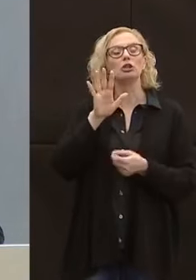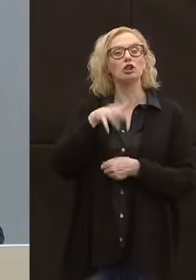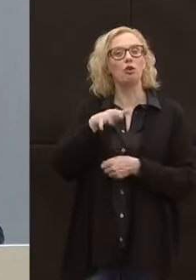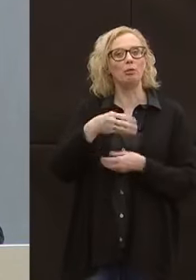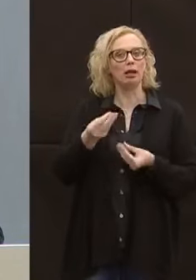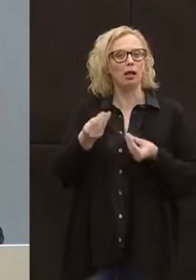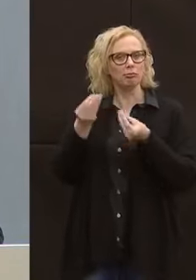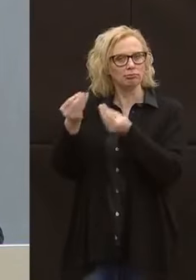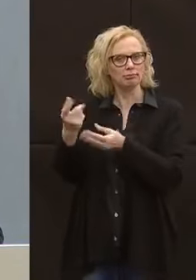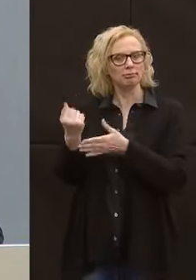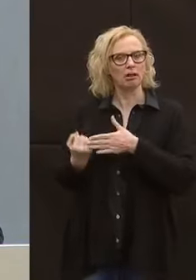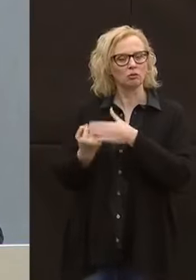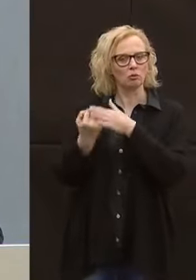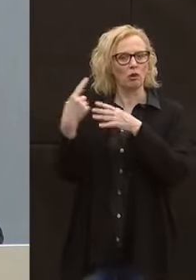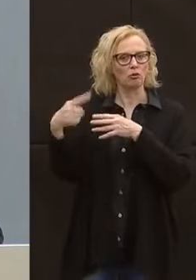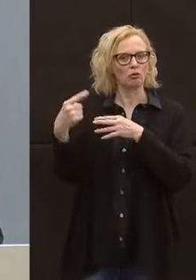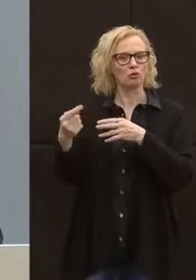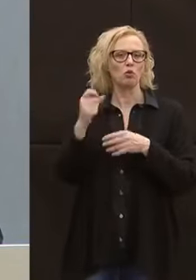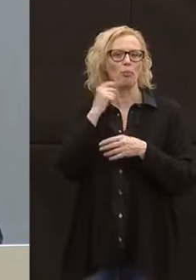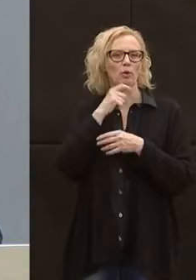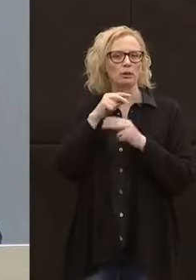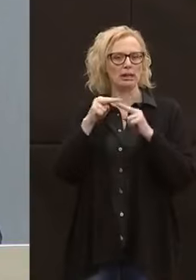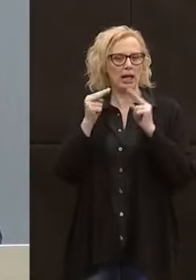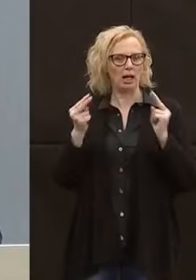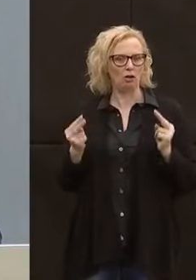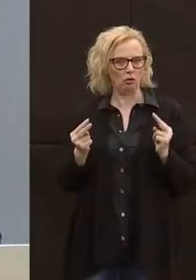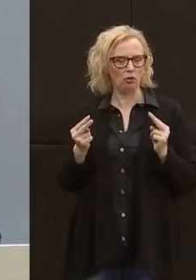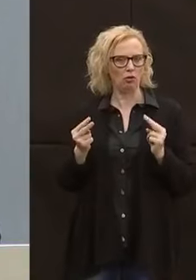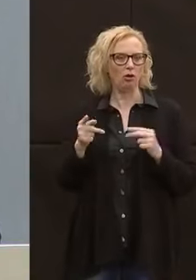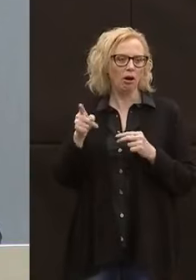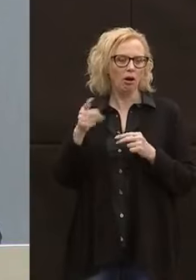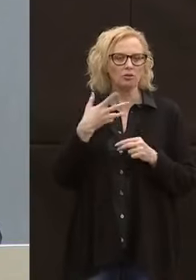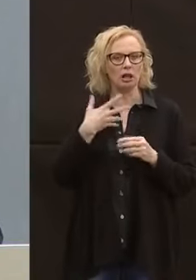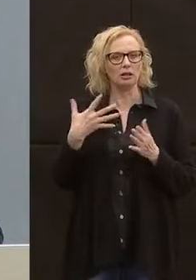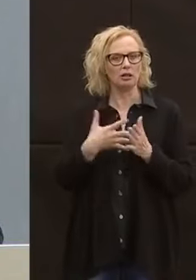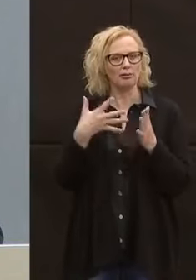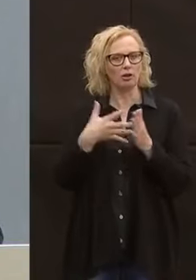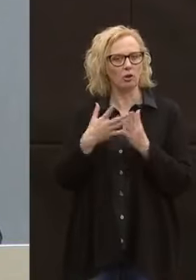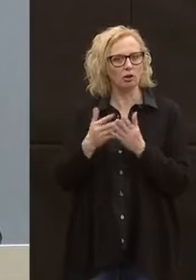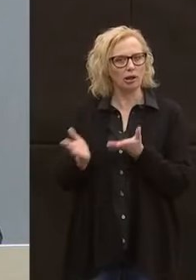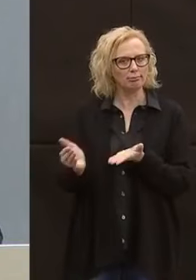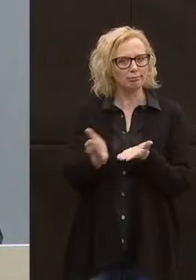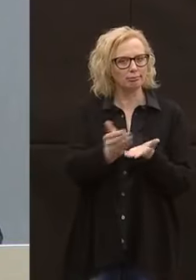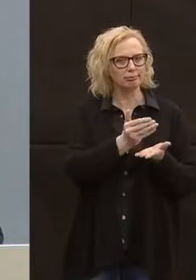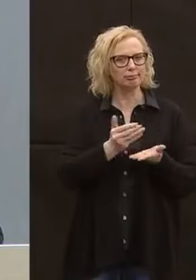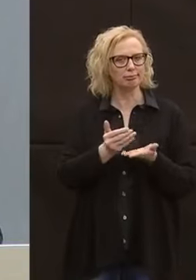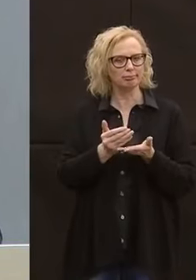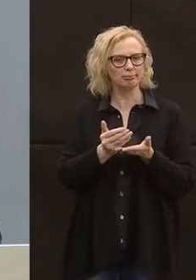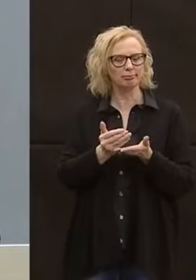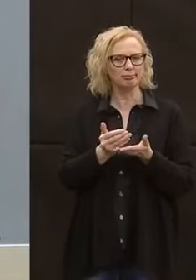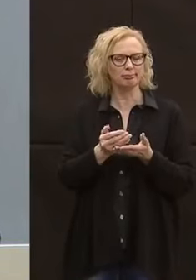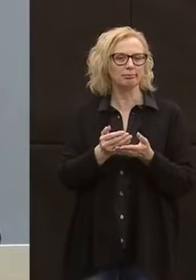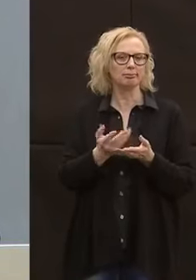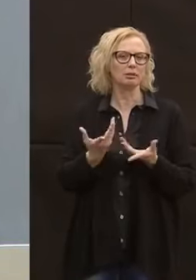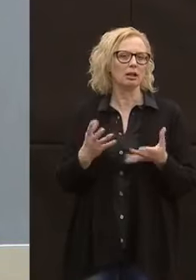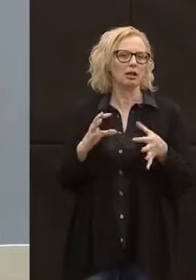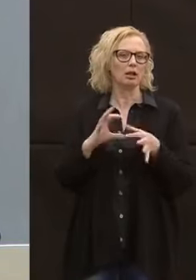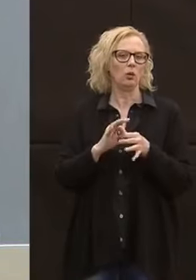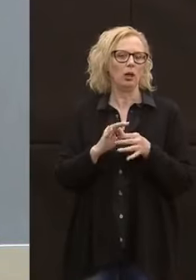andare a supporto anche della provincia di Bolzano che anche loro hanno difficoltà nel reperire le IDP.